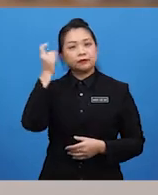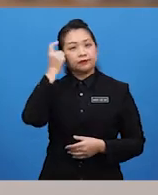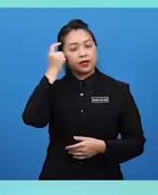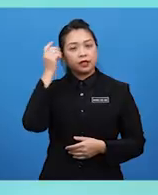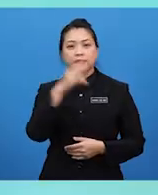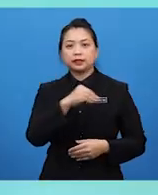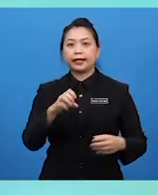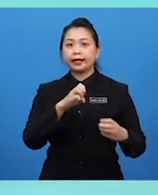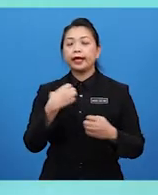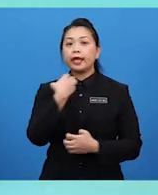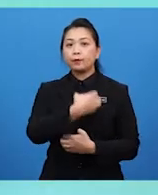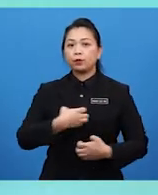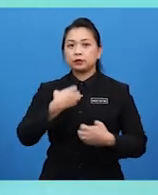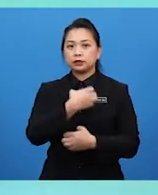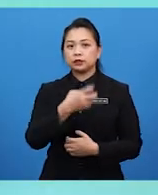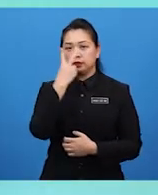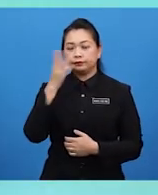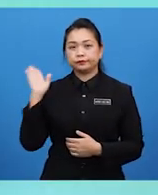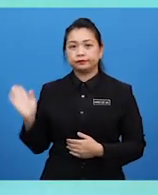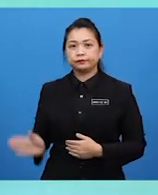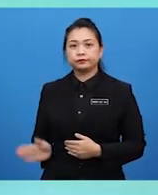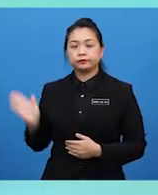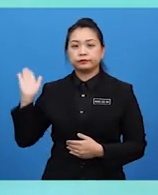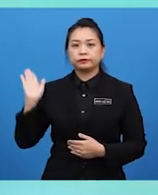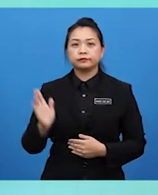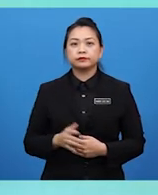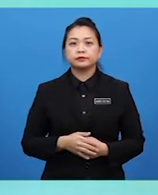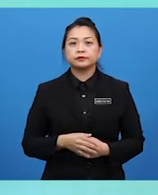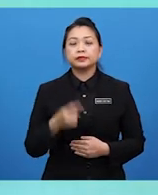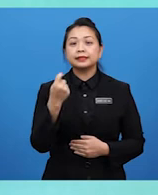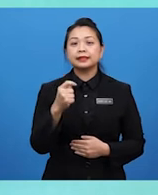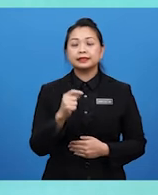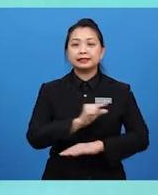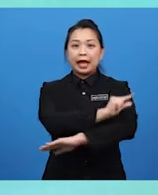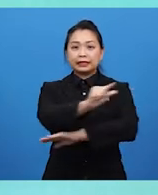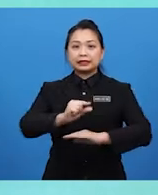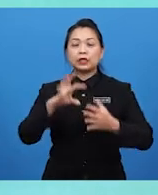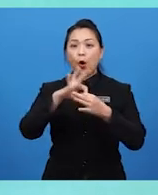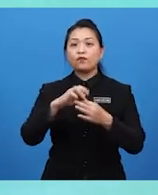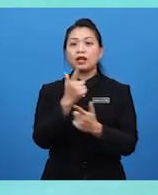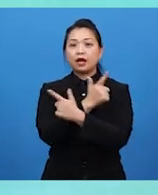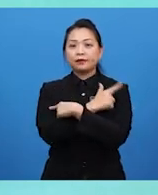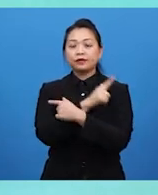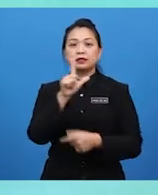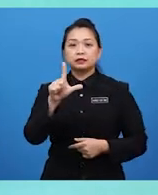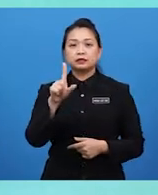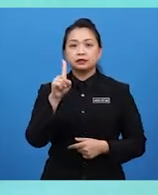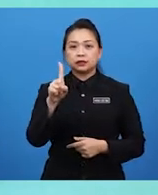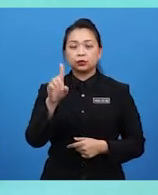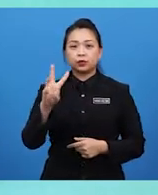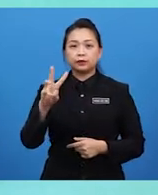emosi. Pelajar-pelajar seperti lukisan The Garden of Love 1632